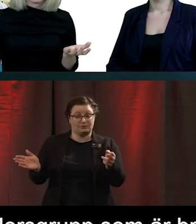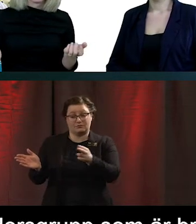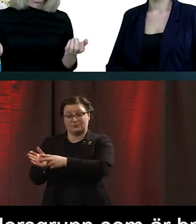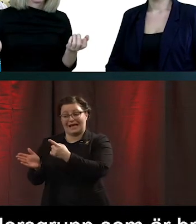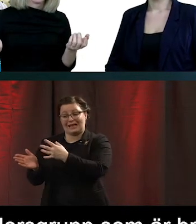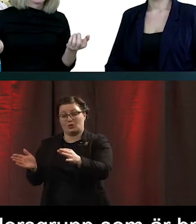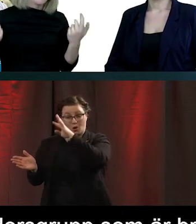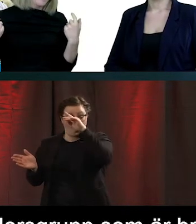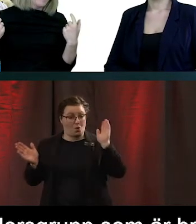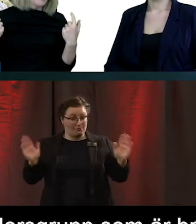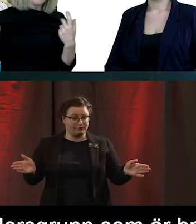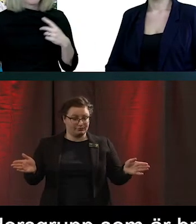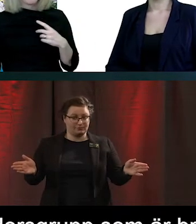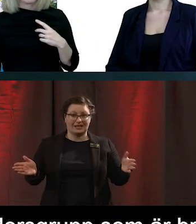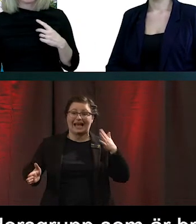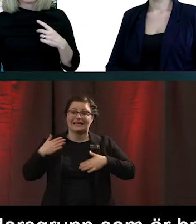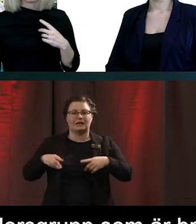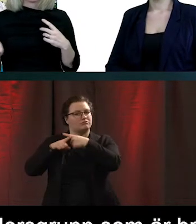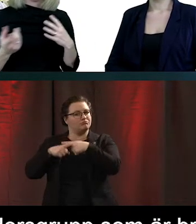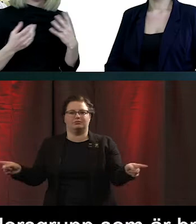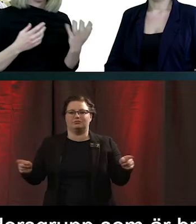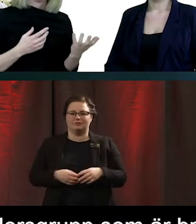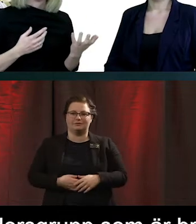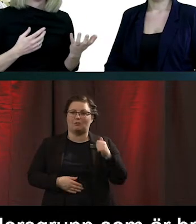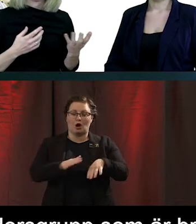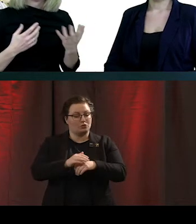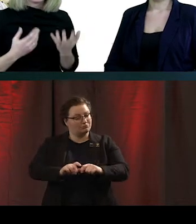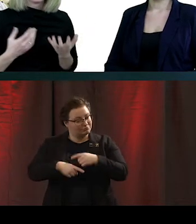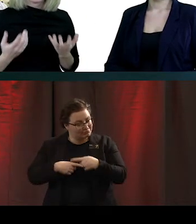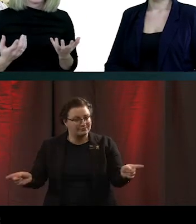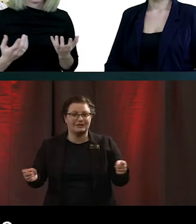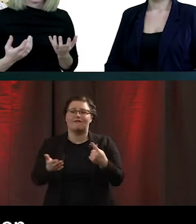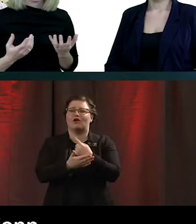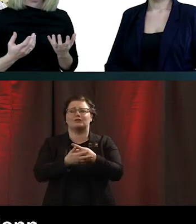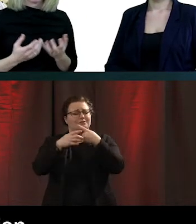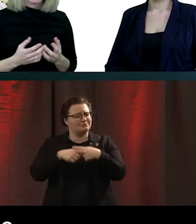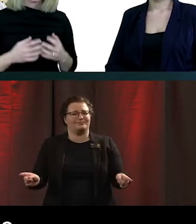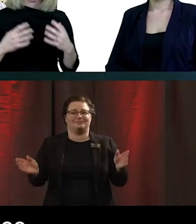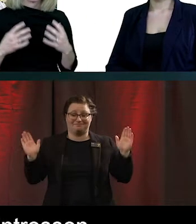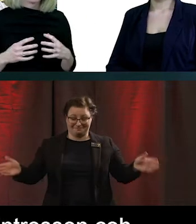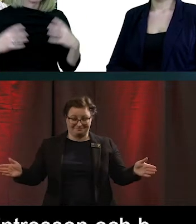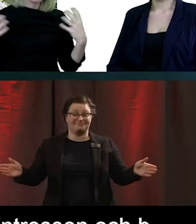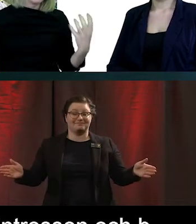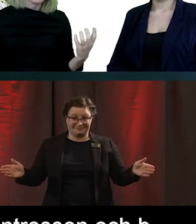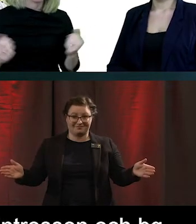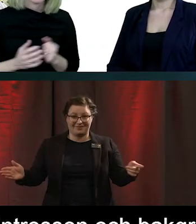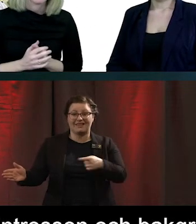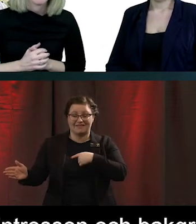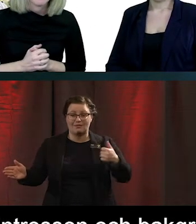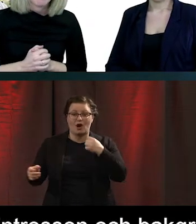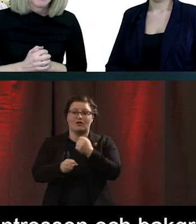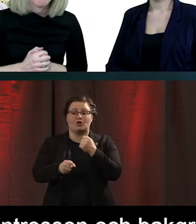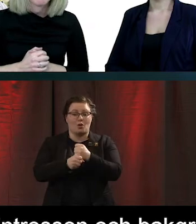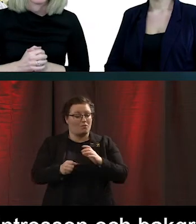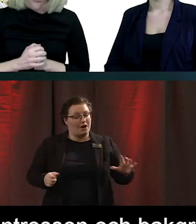Alla har olika intressen, bakgrunder, förutsättningar in i det här. Så vi måste jobba brett med